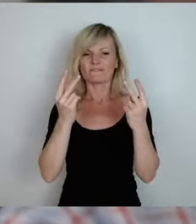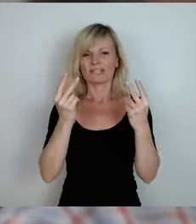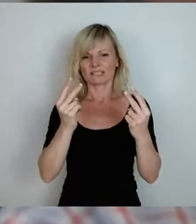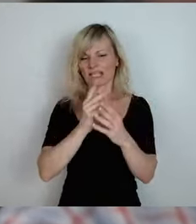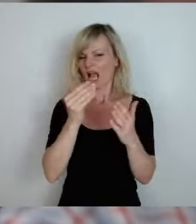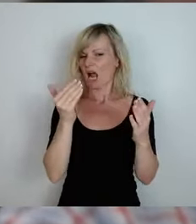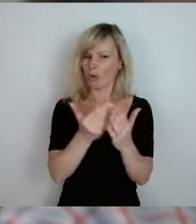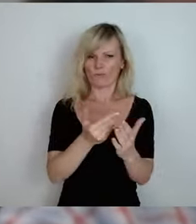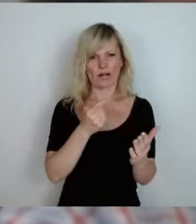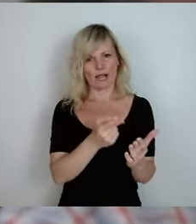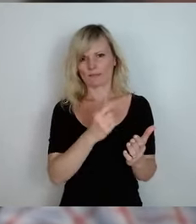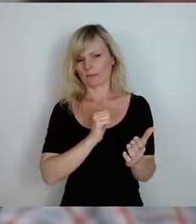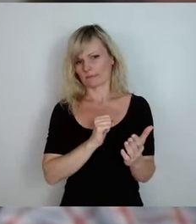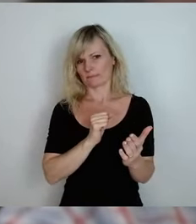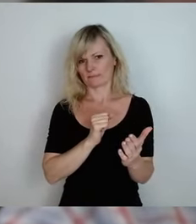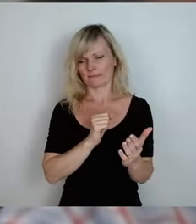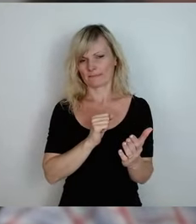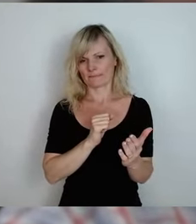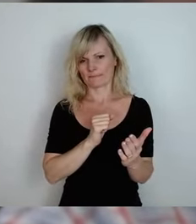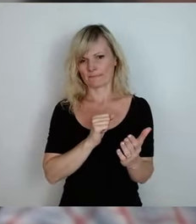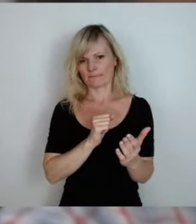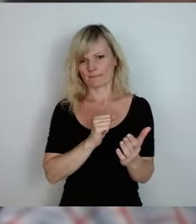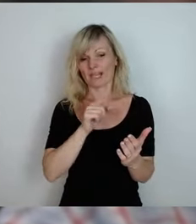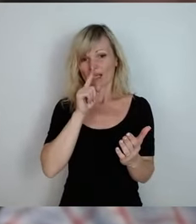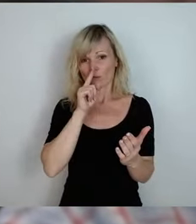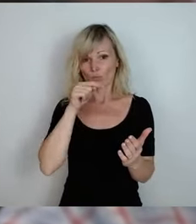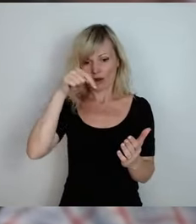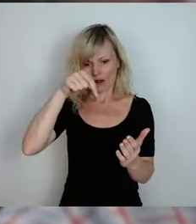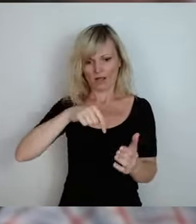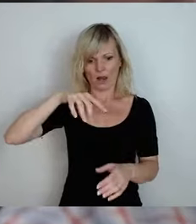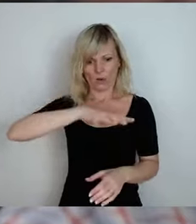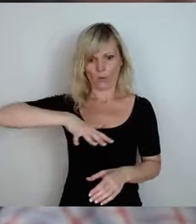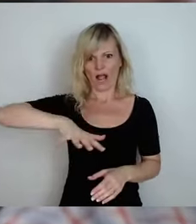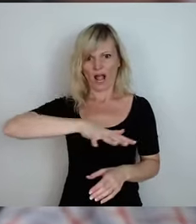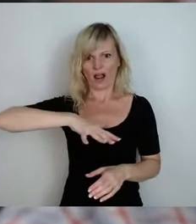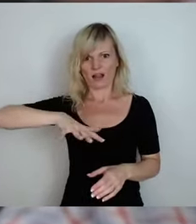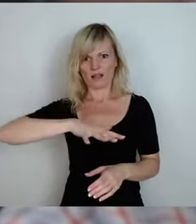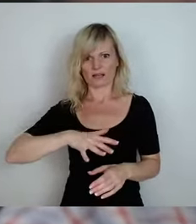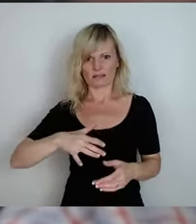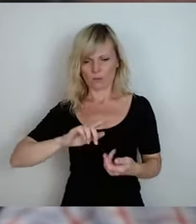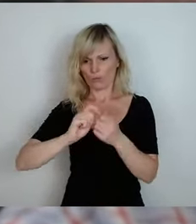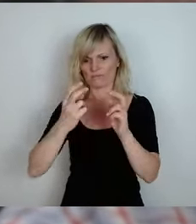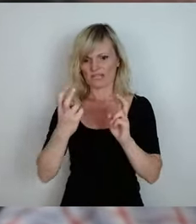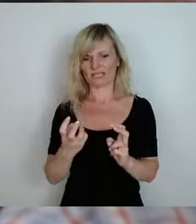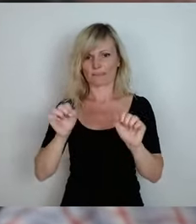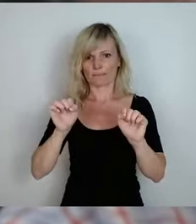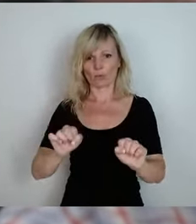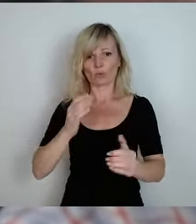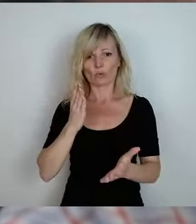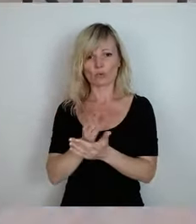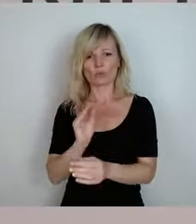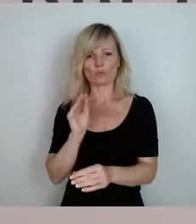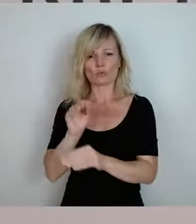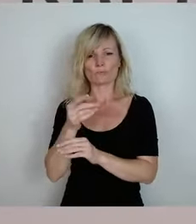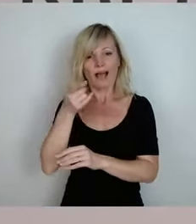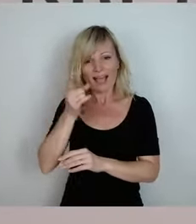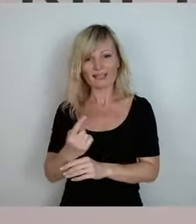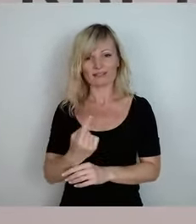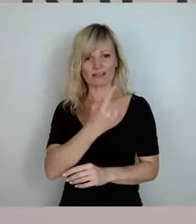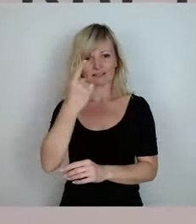er geht nur im eigentlich lokalen Kontext. Und das schon seit über 100 Jahren haben die Leute